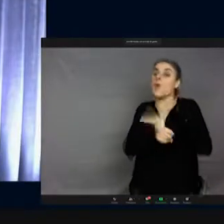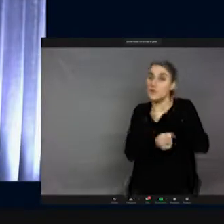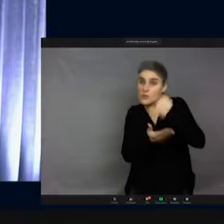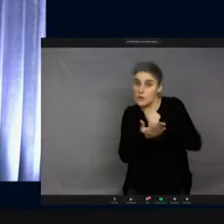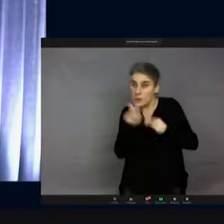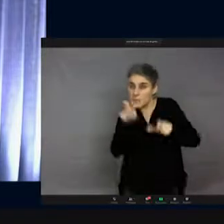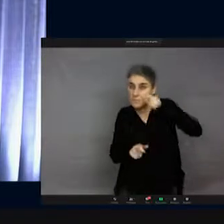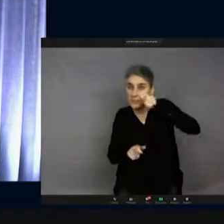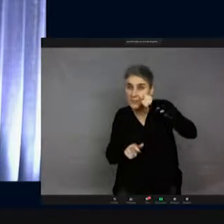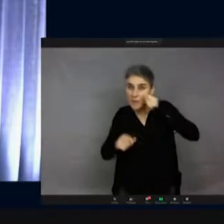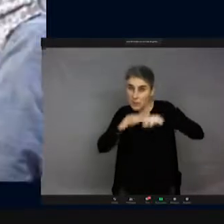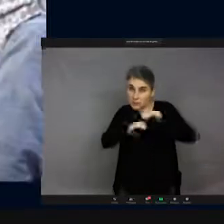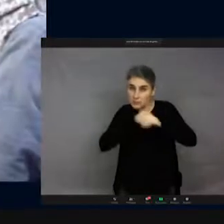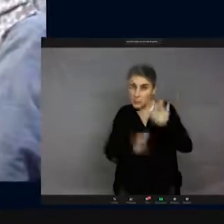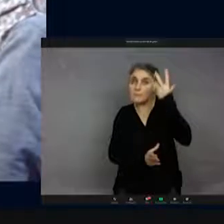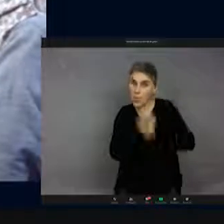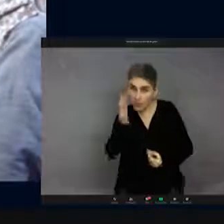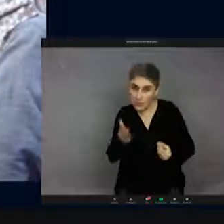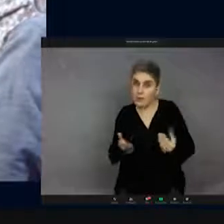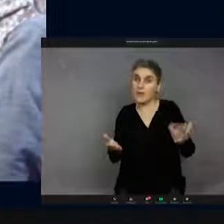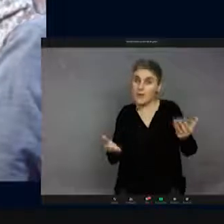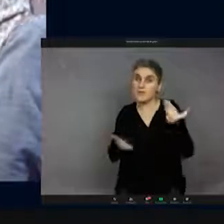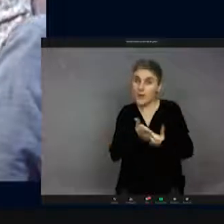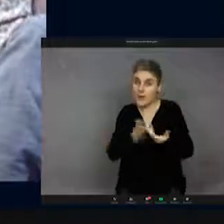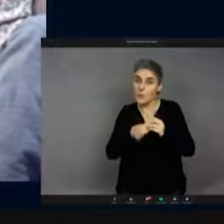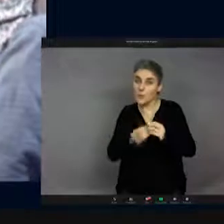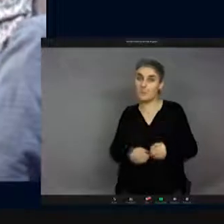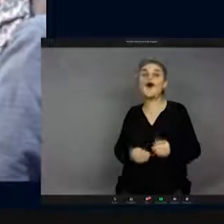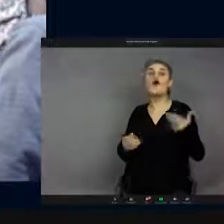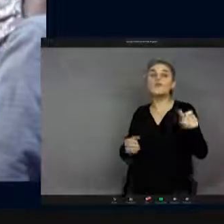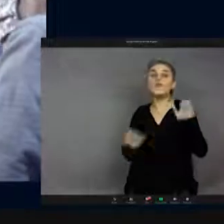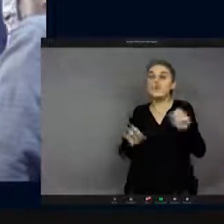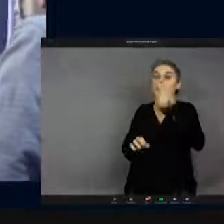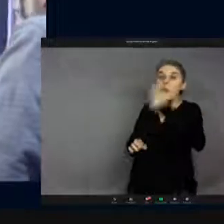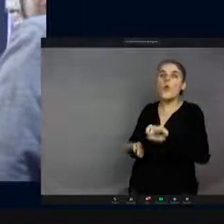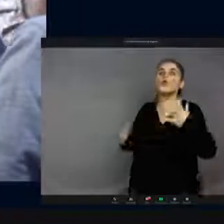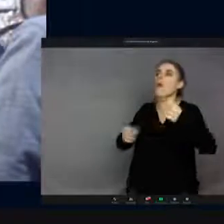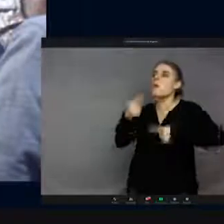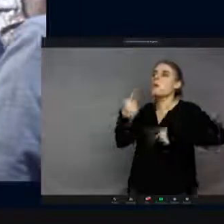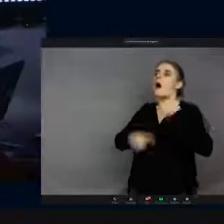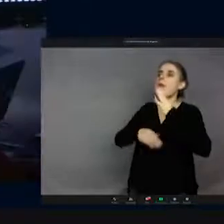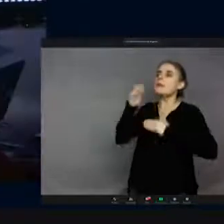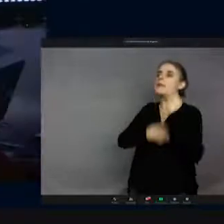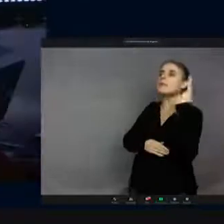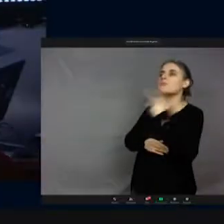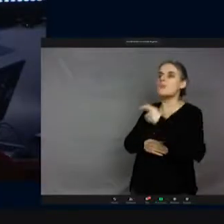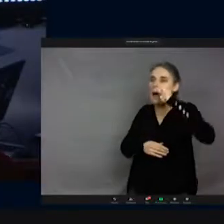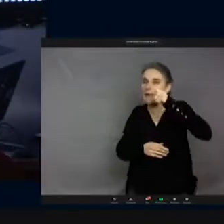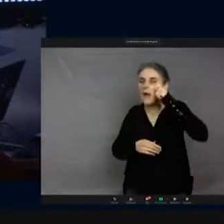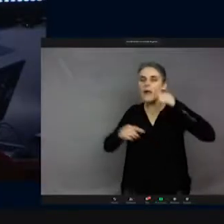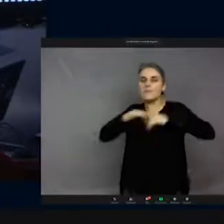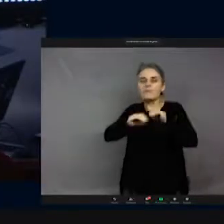Très mauvaise nouvelle. Justement, comment devenir entomologiste ? Comment faire votre métier ? quelle liaison !'était face !'est formidable ! Alors,